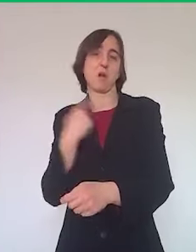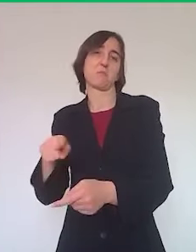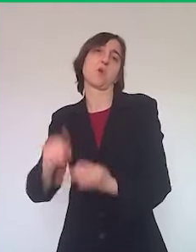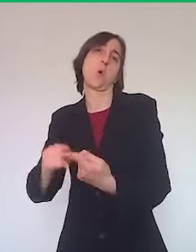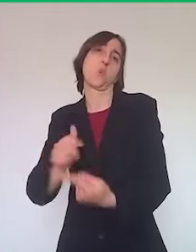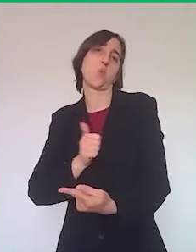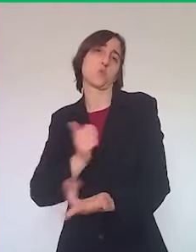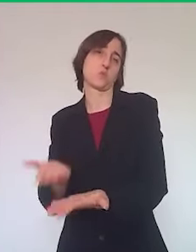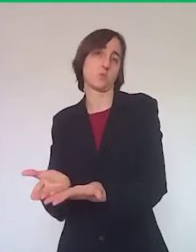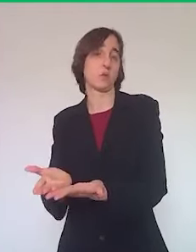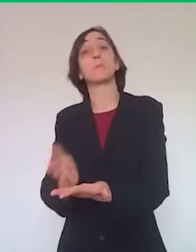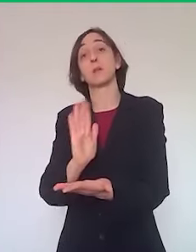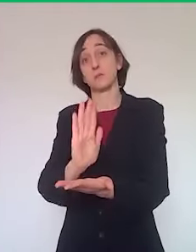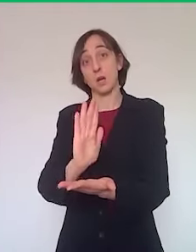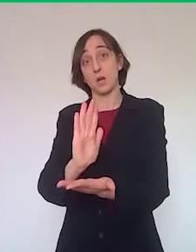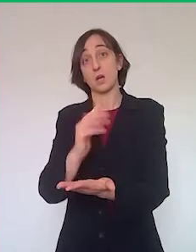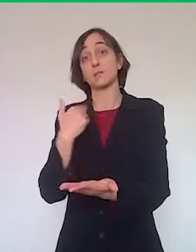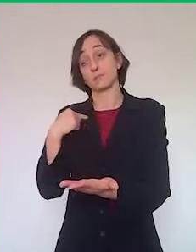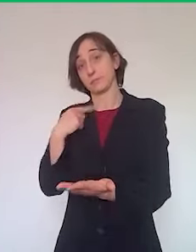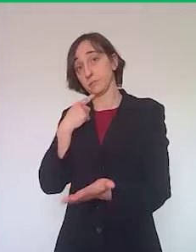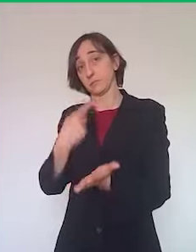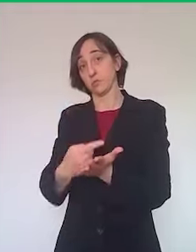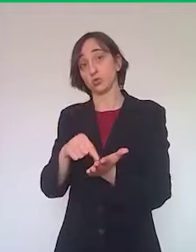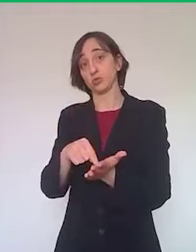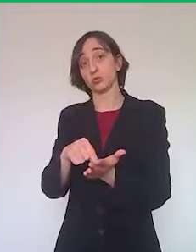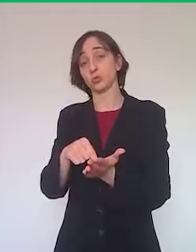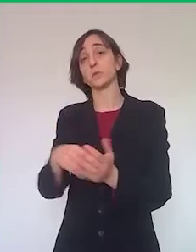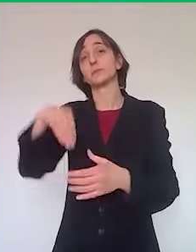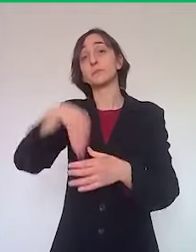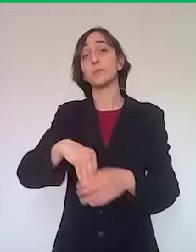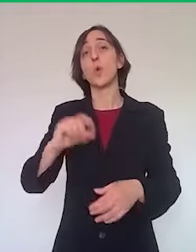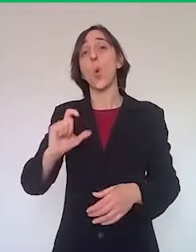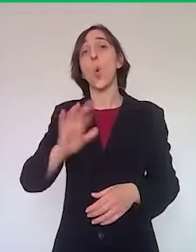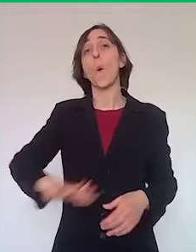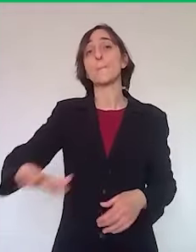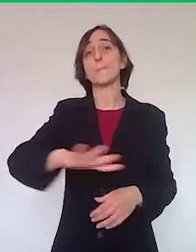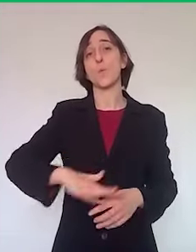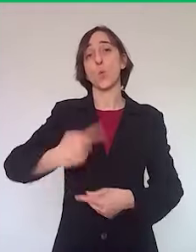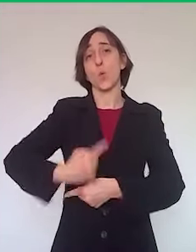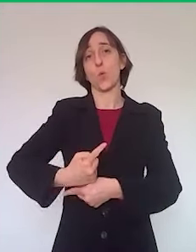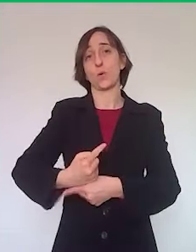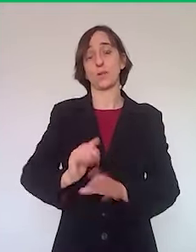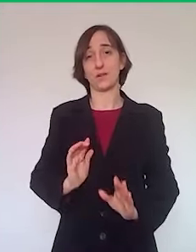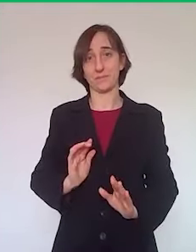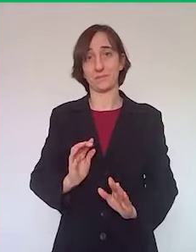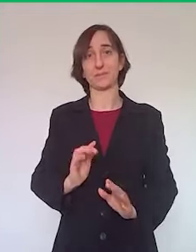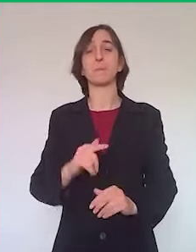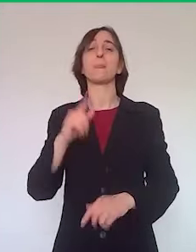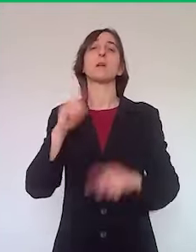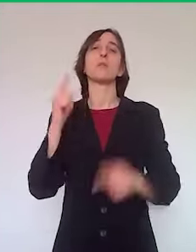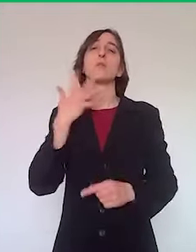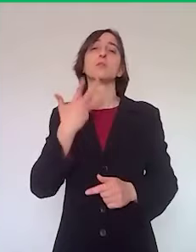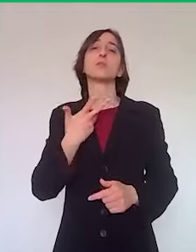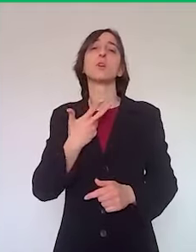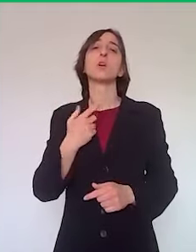noi diciamo dentro i confini del proprio comune. qualcuno aveva chiesto di potersi spostare anche in altri comuni, laddove, all'orto o altrove,